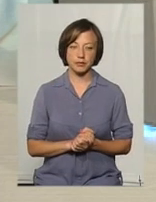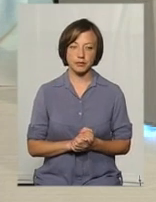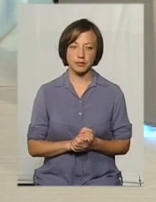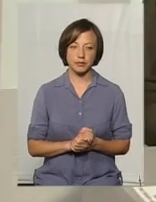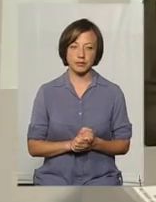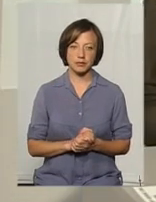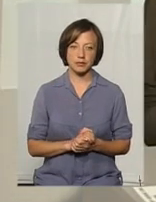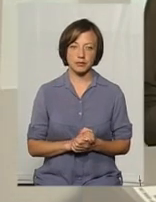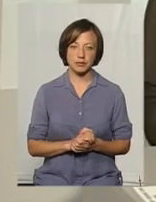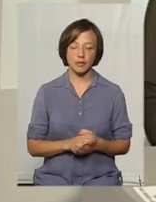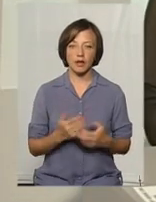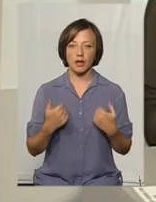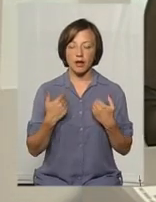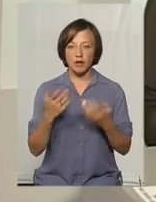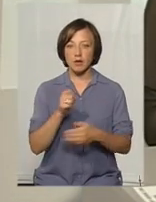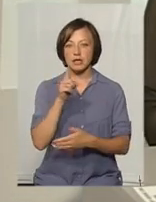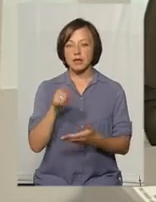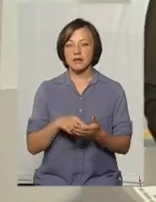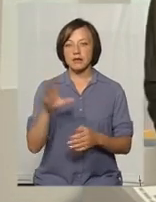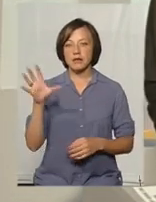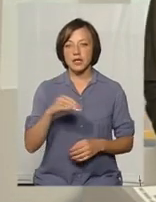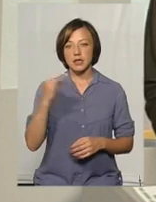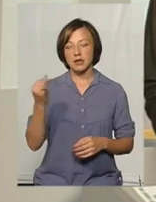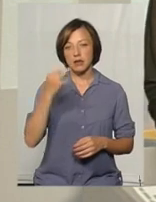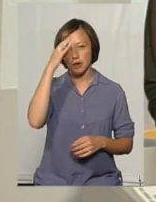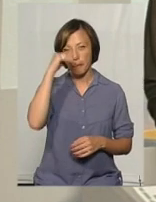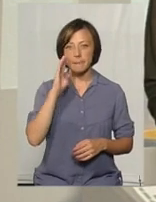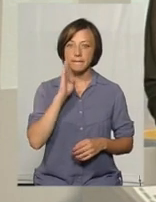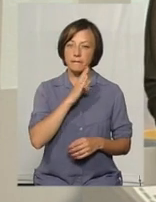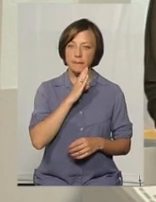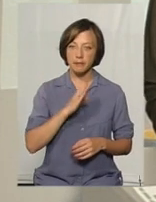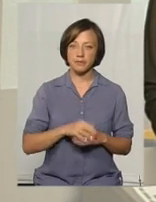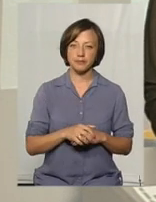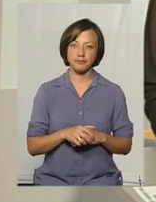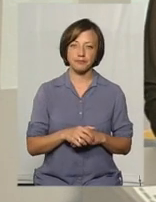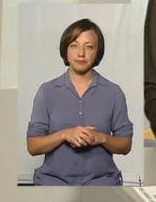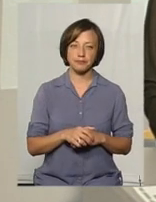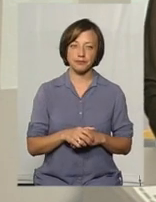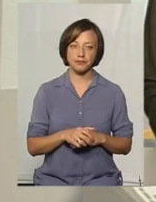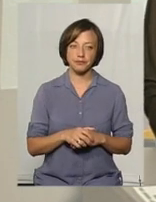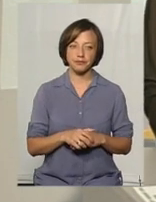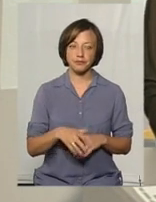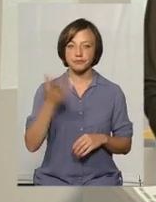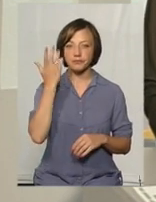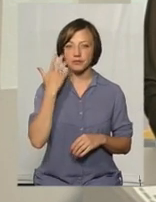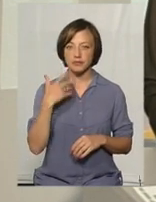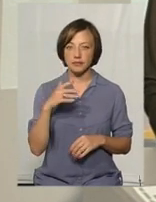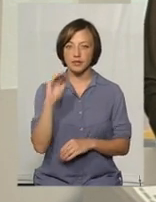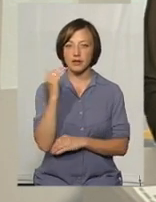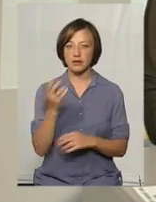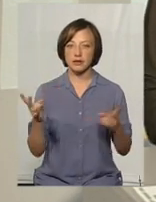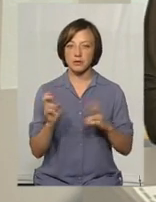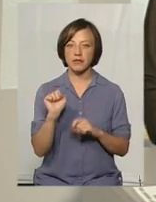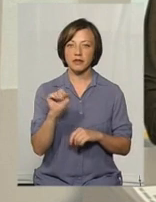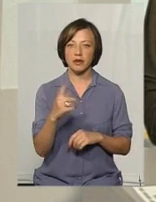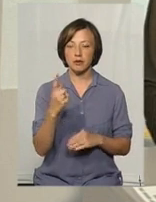зараз питання, яке, мабуть, цікавить на всіх батьків, і вони його завжди задають. Все ж таки, коли варто віддавати